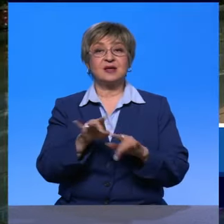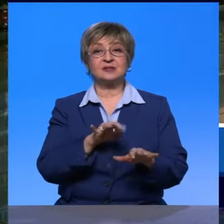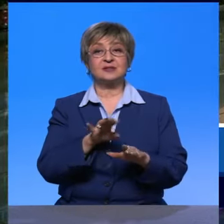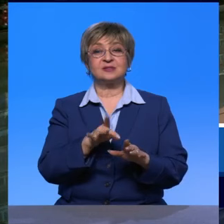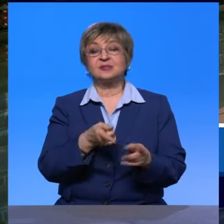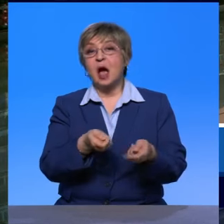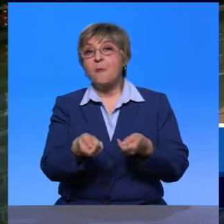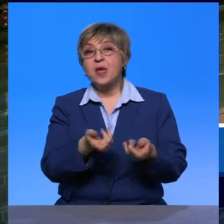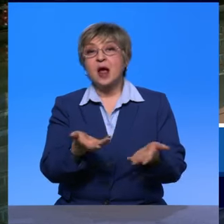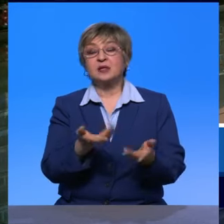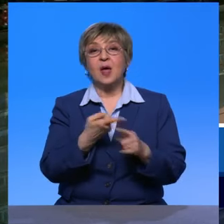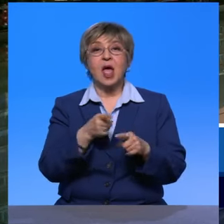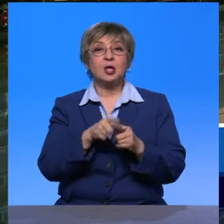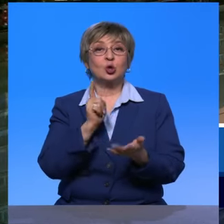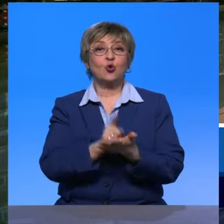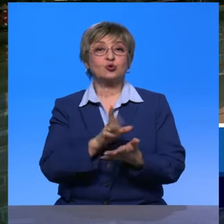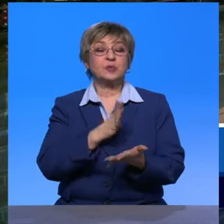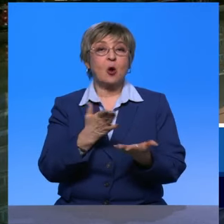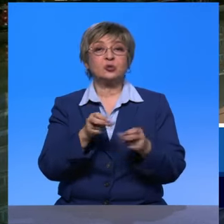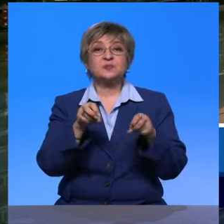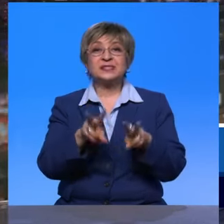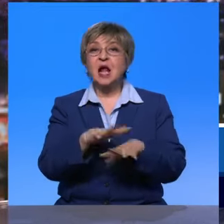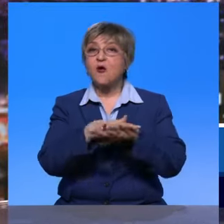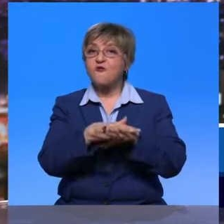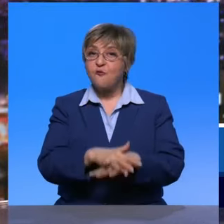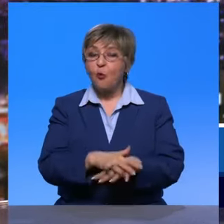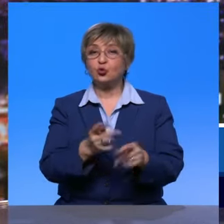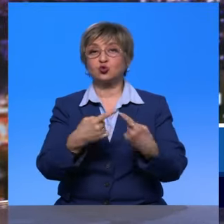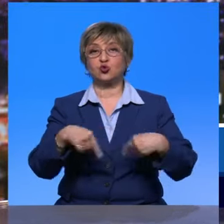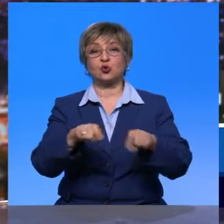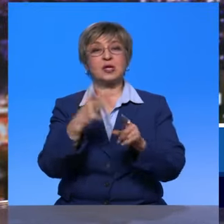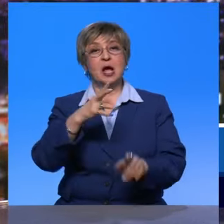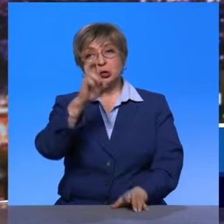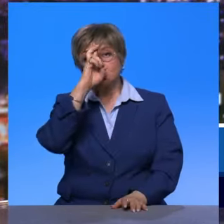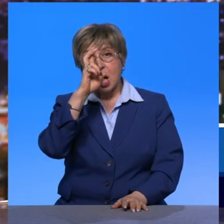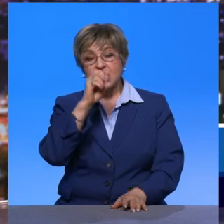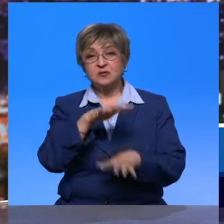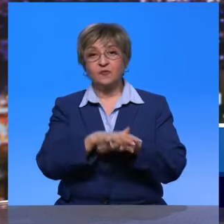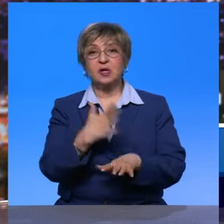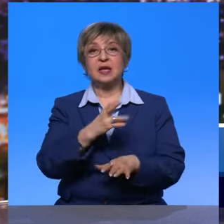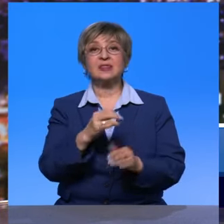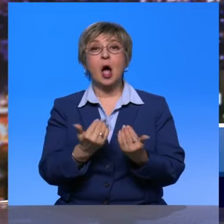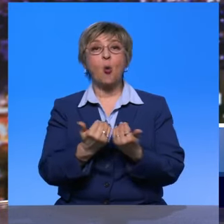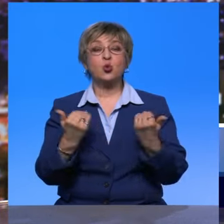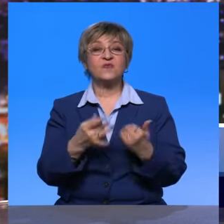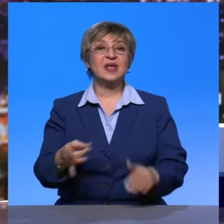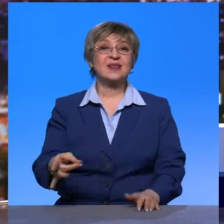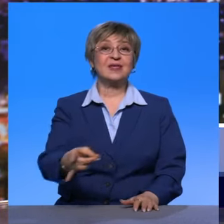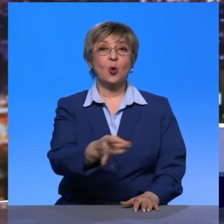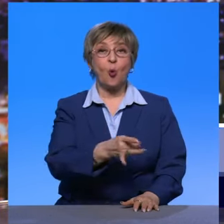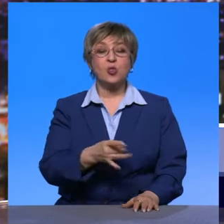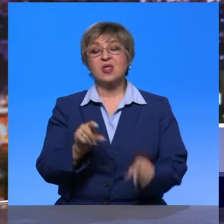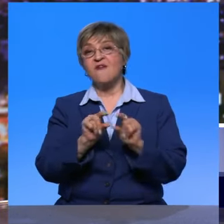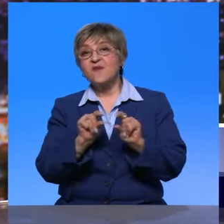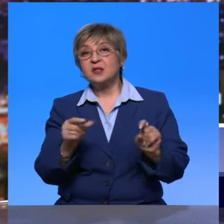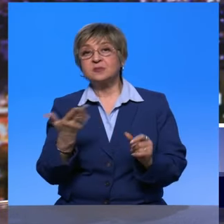Это должен быть какой-то специальный фонд создан, там, не знаю, государственный или на уровне регионов, там может быть ведомство какое-то?